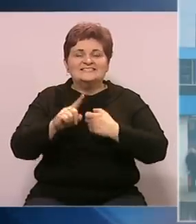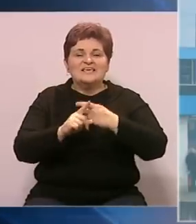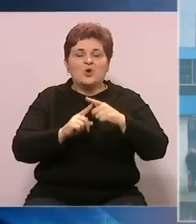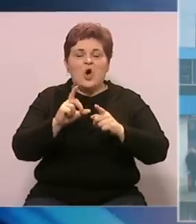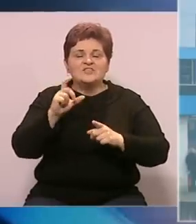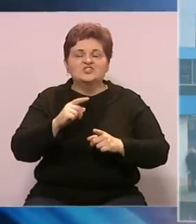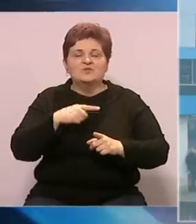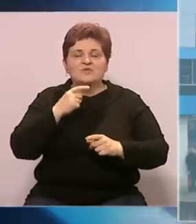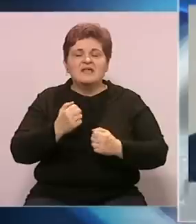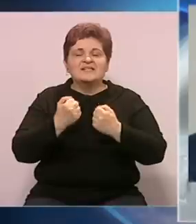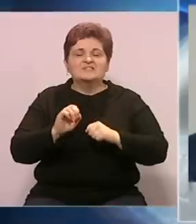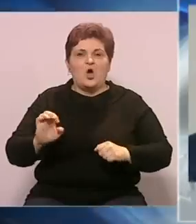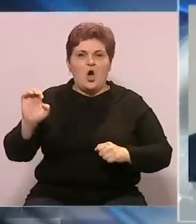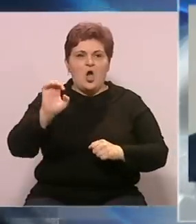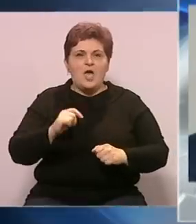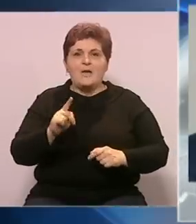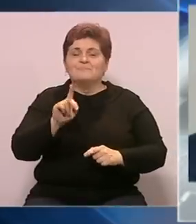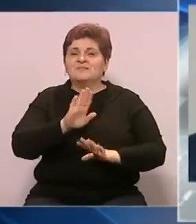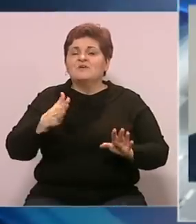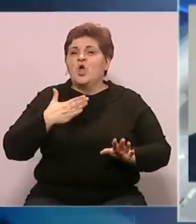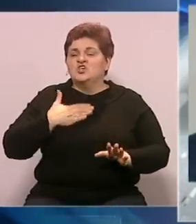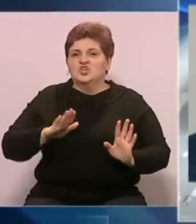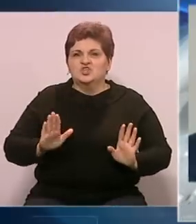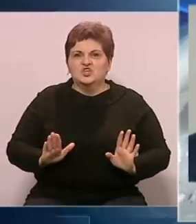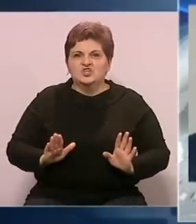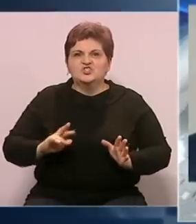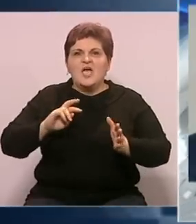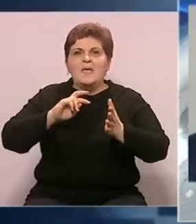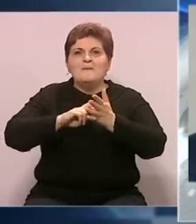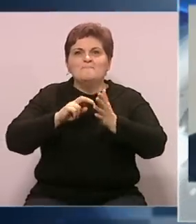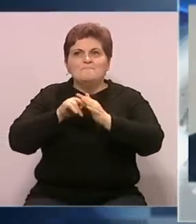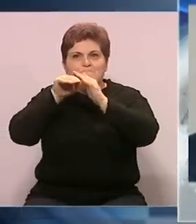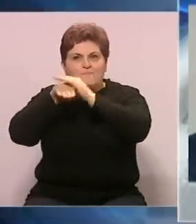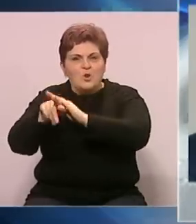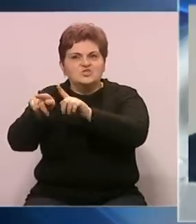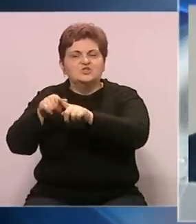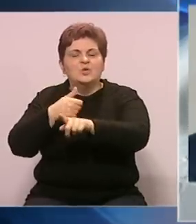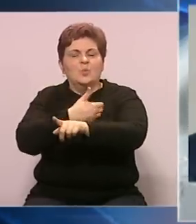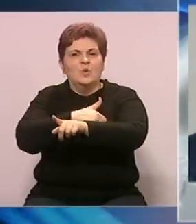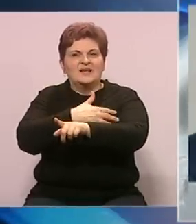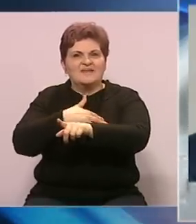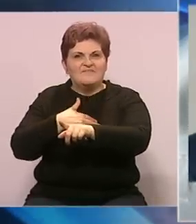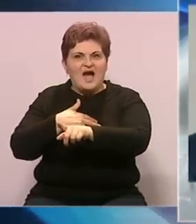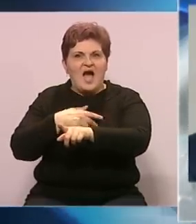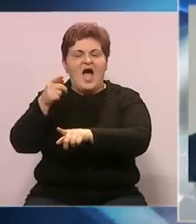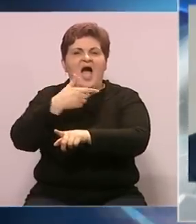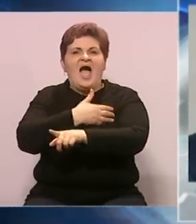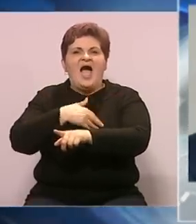Selmo Cikotić u izjavi za slobodnu Evropu. I koji žele politički azil u Hrvatskoj. Hrvatska